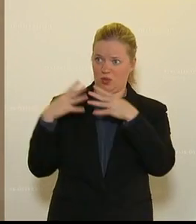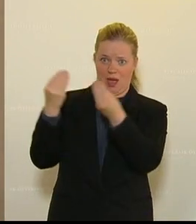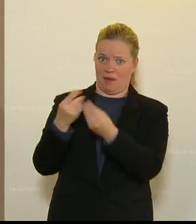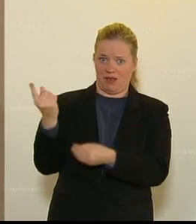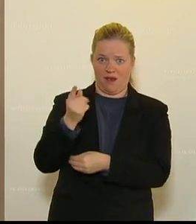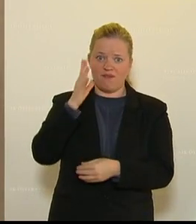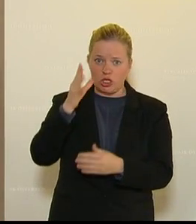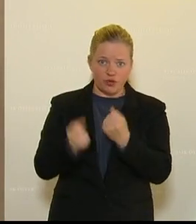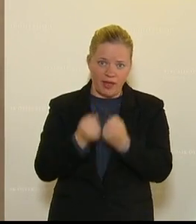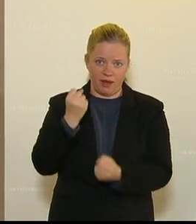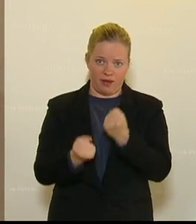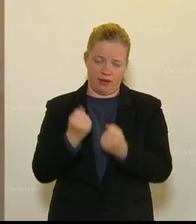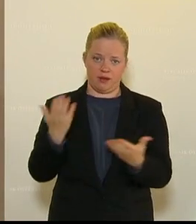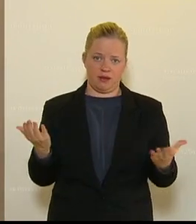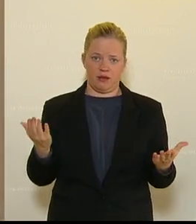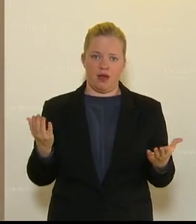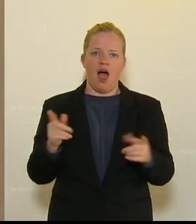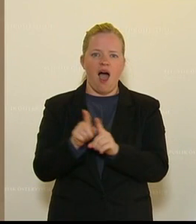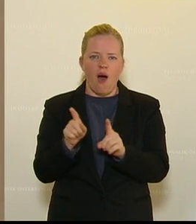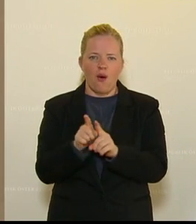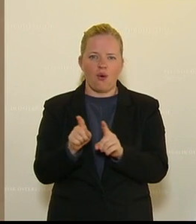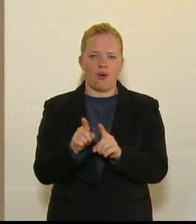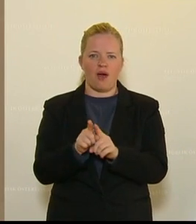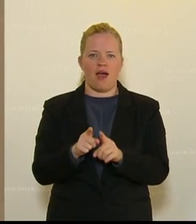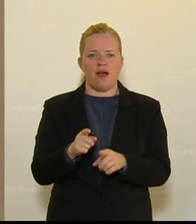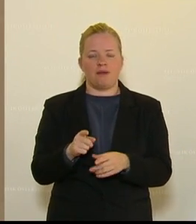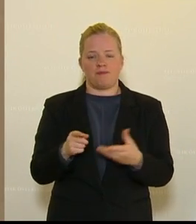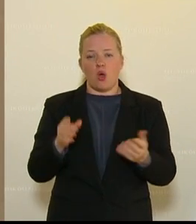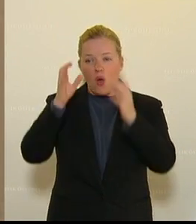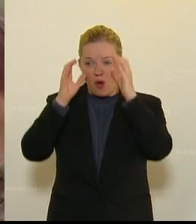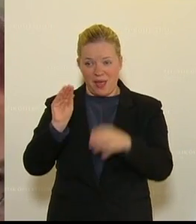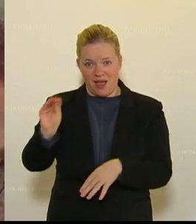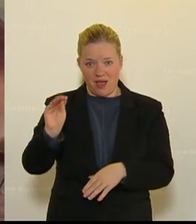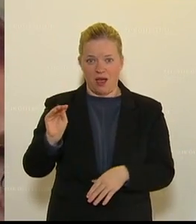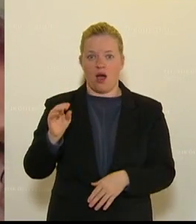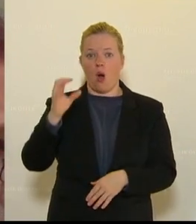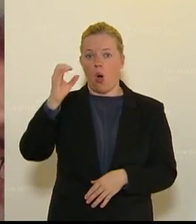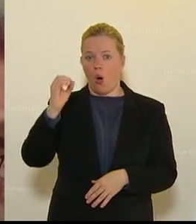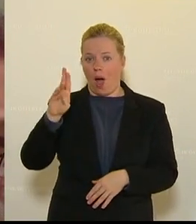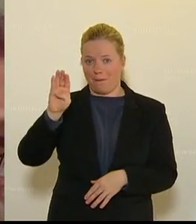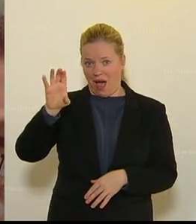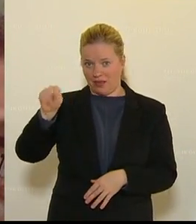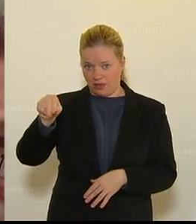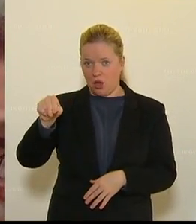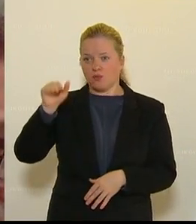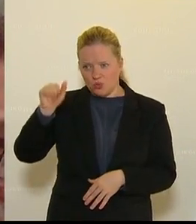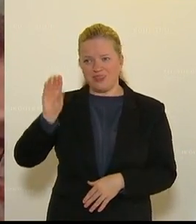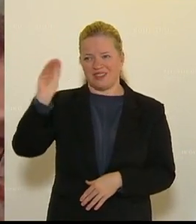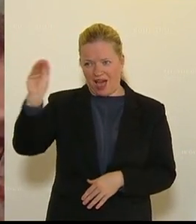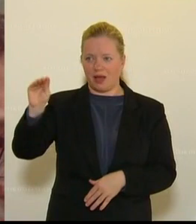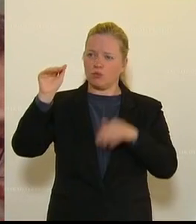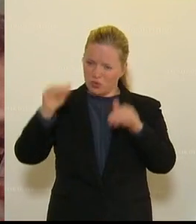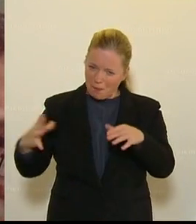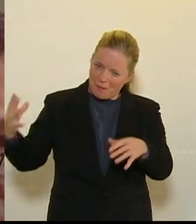Und da kann ich mich nur wieder an die ÖVP richten. Wir werden dem Herrn Orban sagen müssen, du spielst mit auf der Grundlage der europäischen